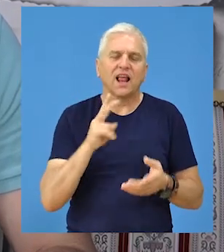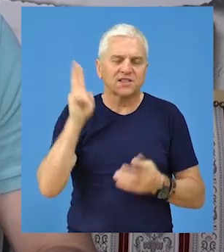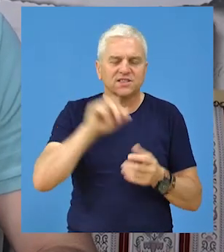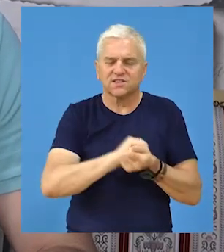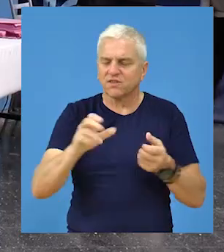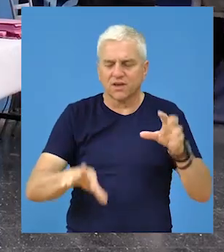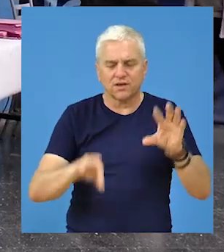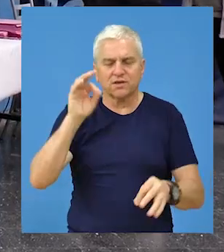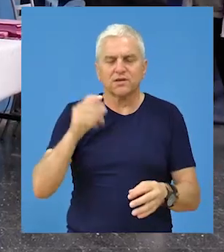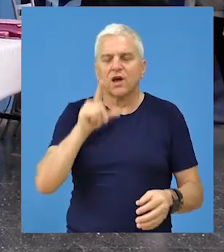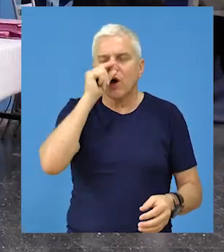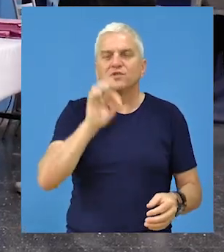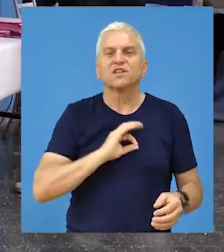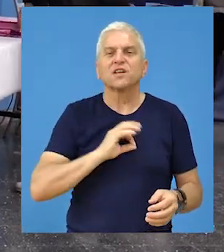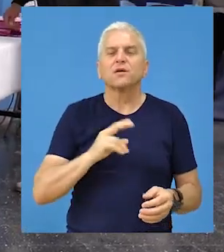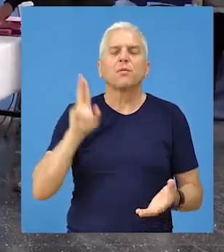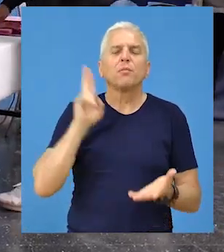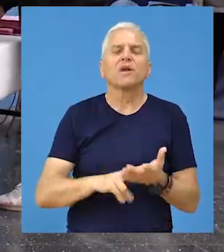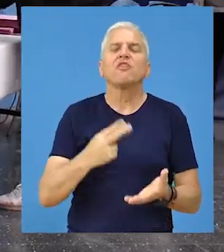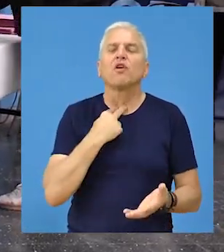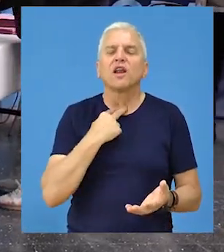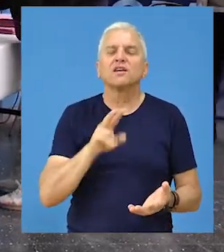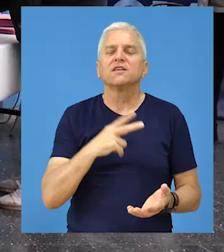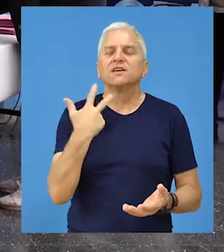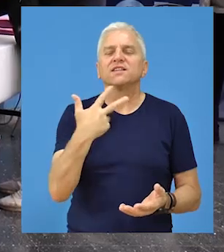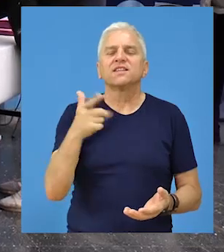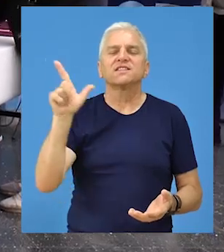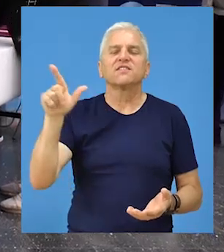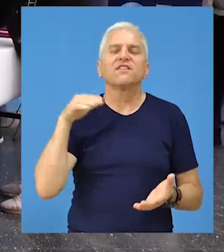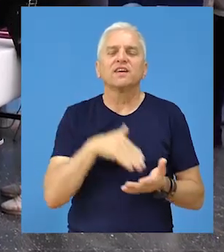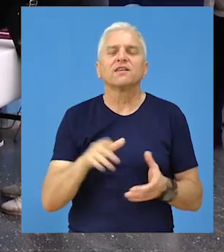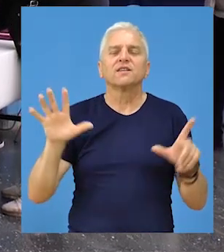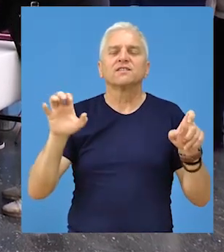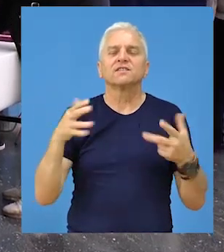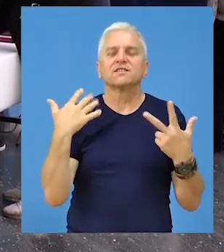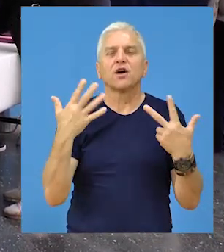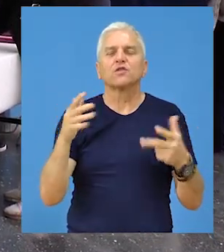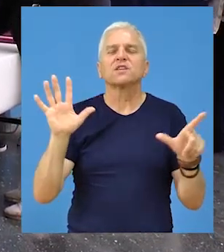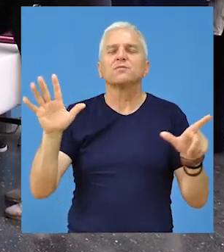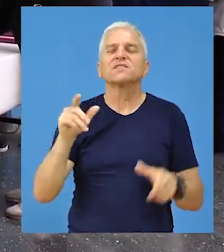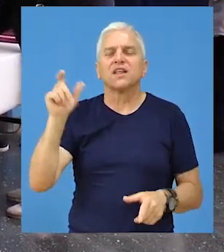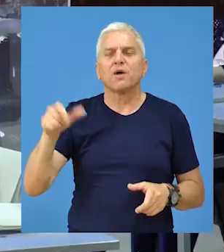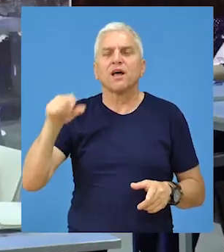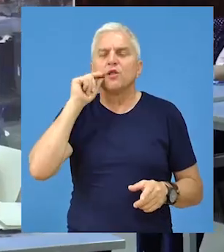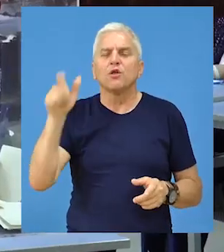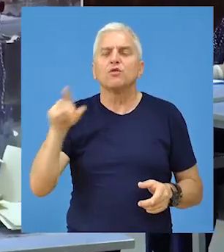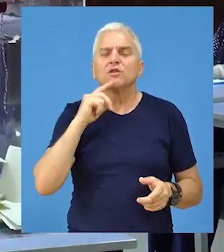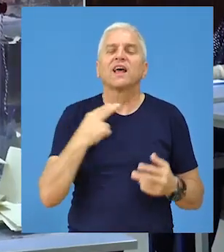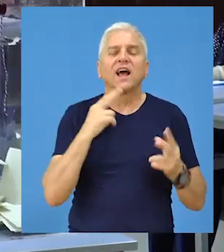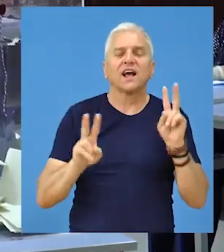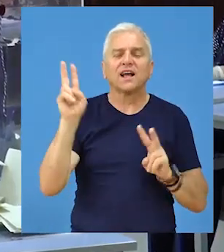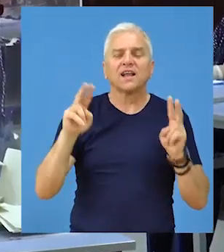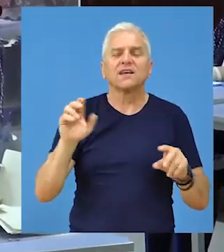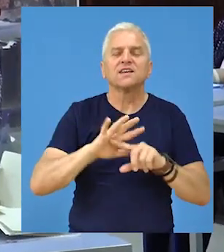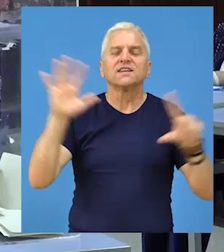jednoglasno. Na izborima u opštini Beče i pravo glasa imalo je 32.787 građana,